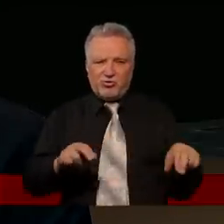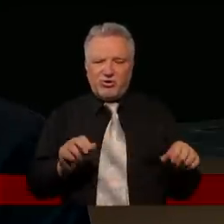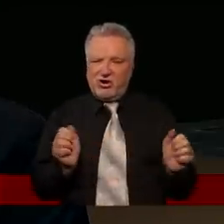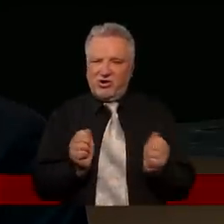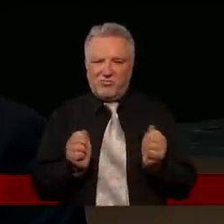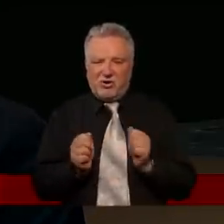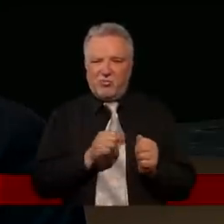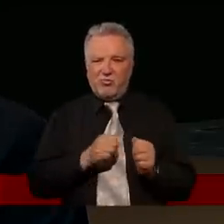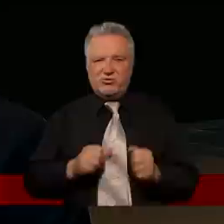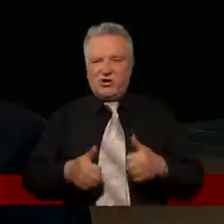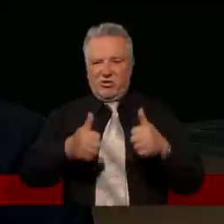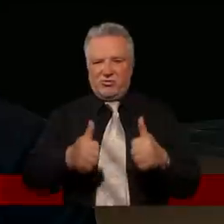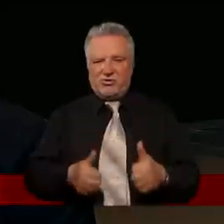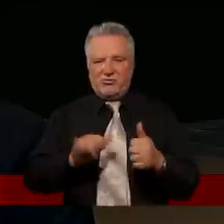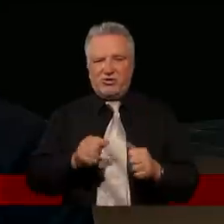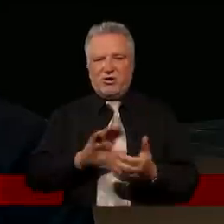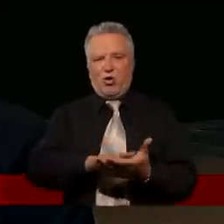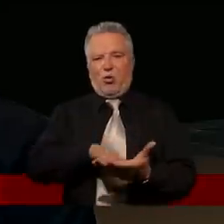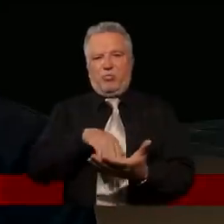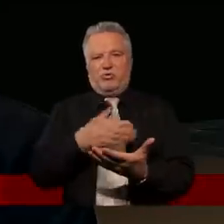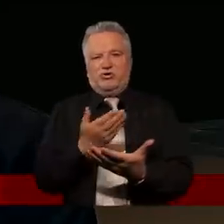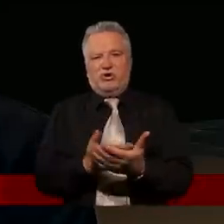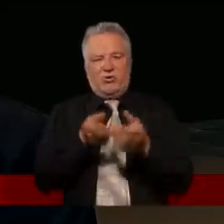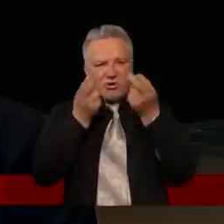postawić jako przykład tutaj jakiejś pokory właśnie.